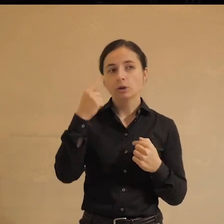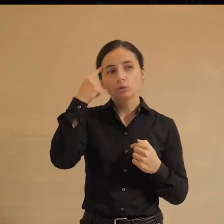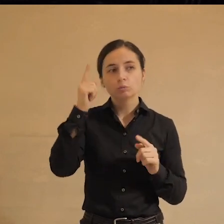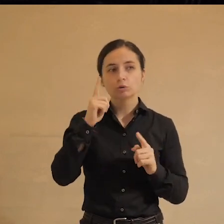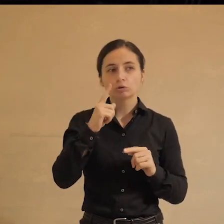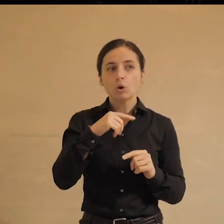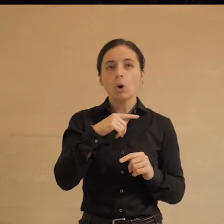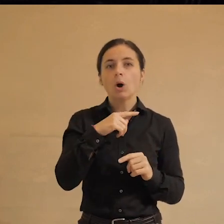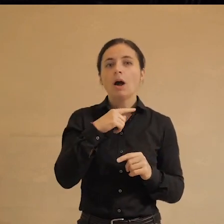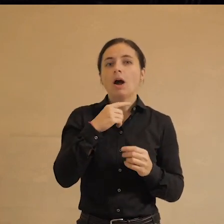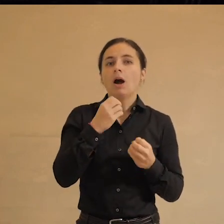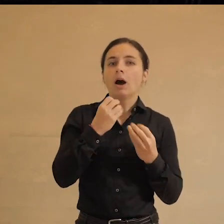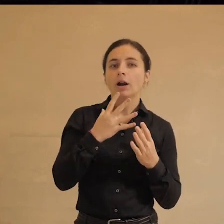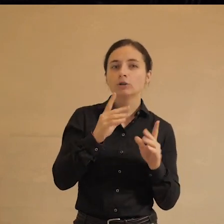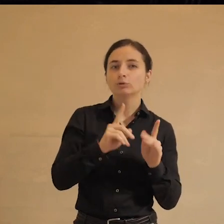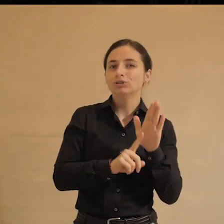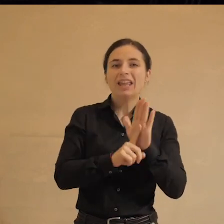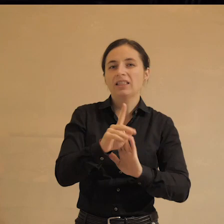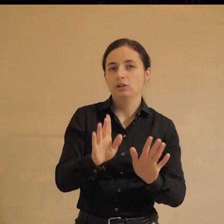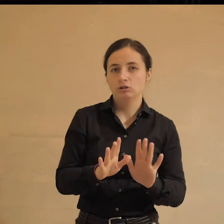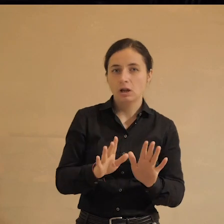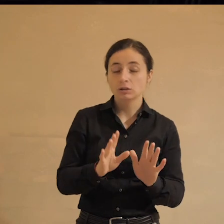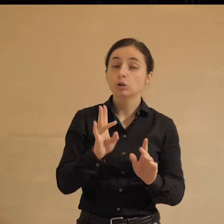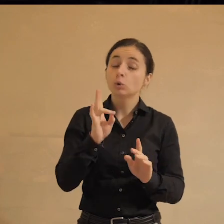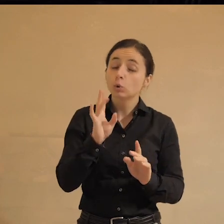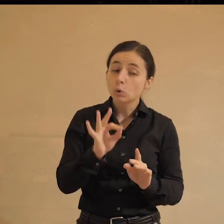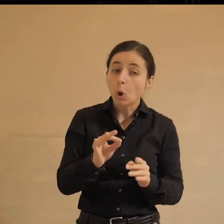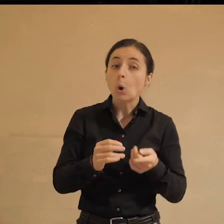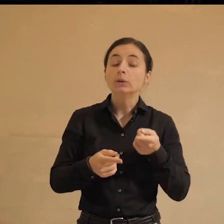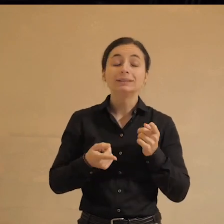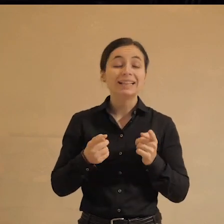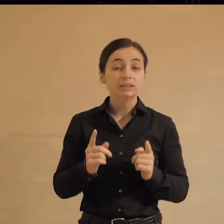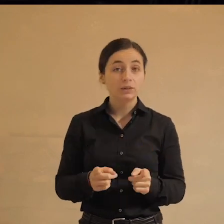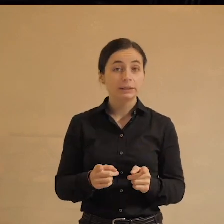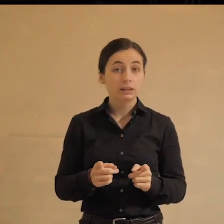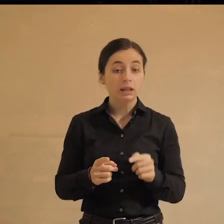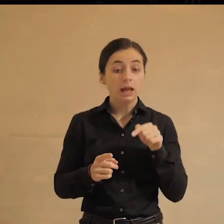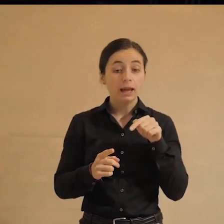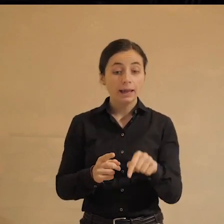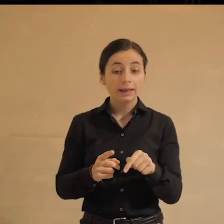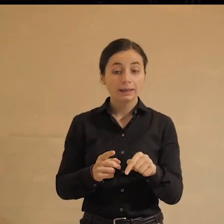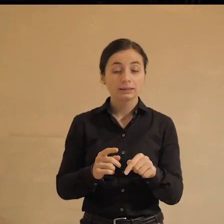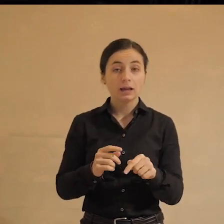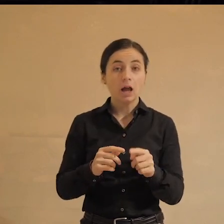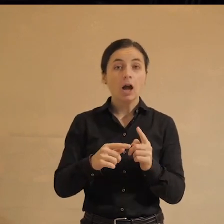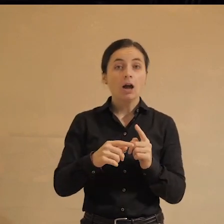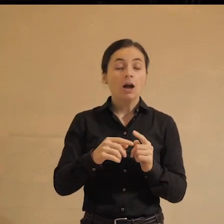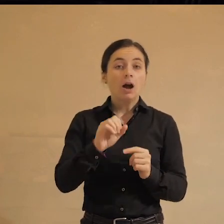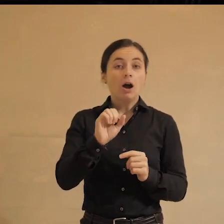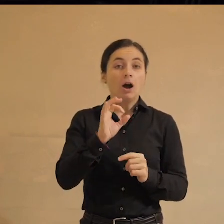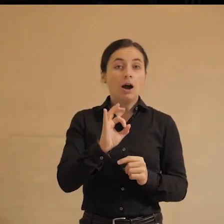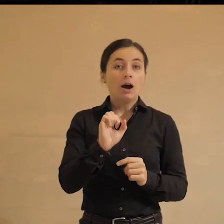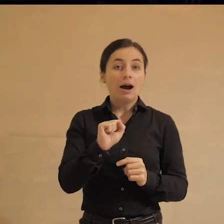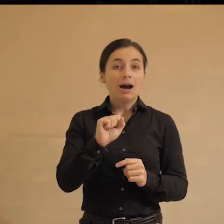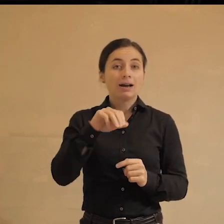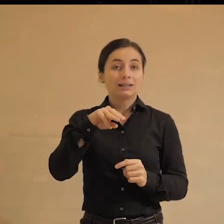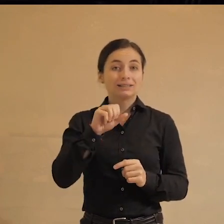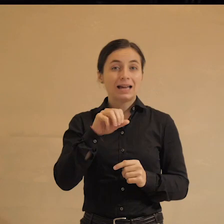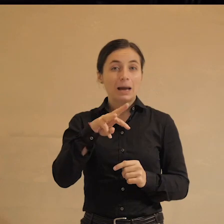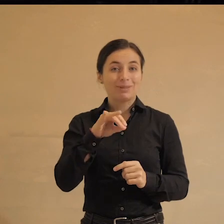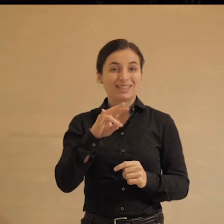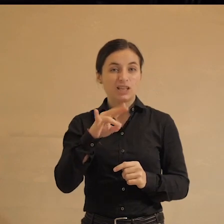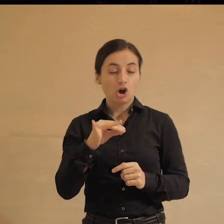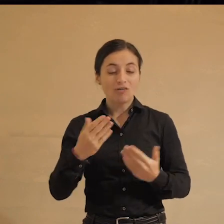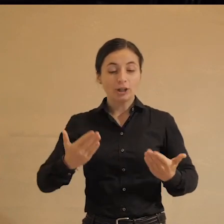к мысли, не жили хорошо, нечего и начинать, но действительно вот эта вот атомизированная жизнь городского